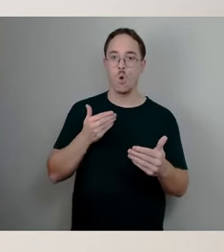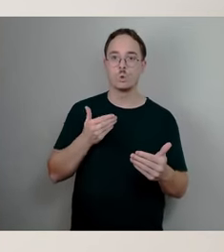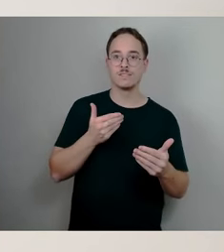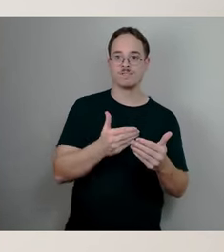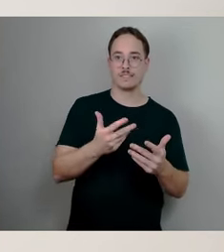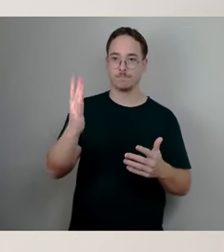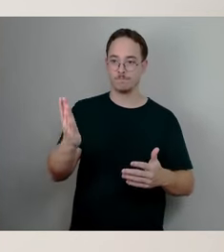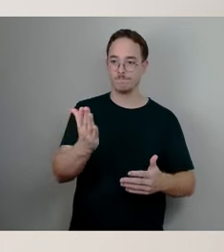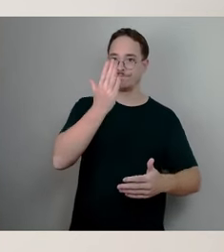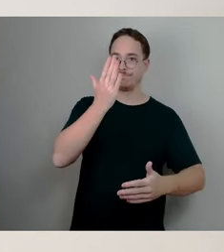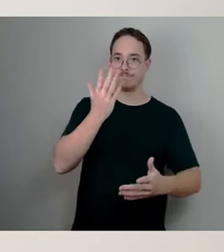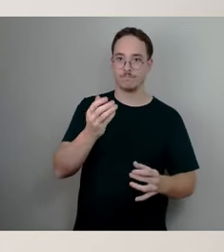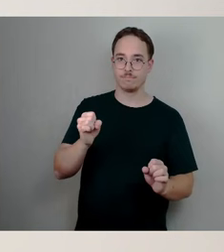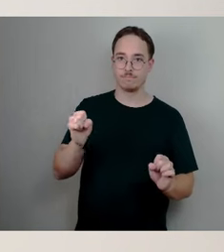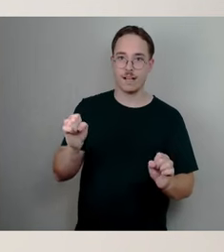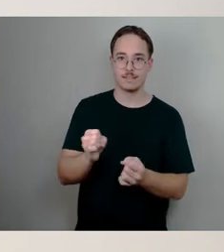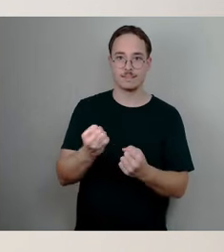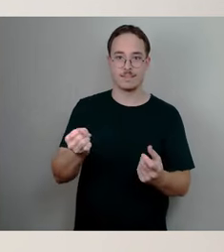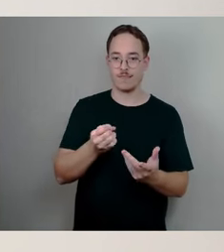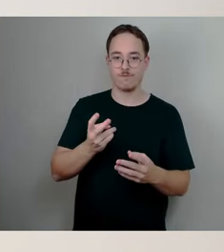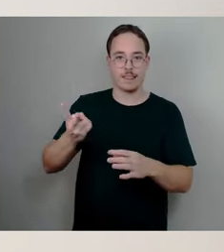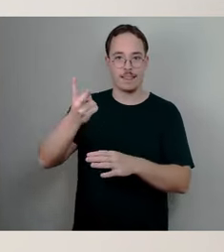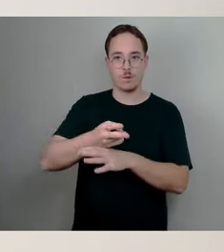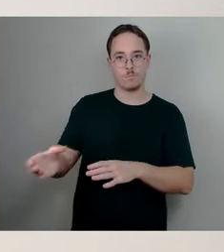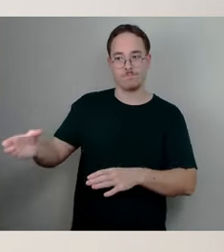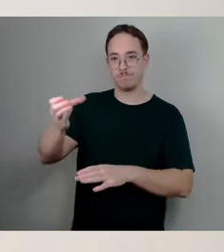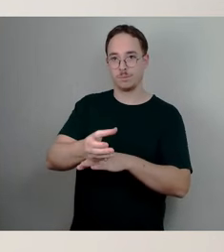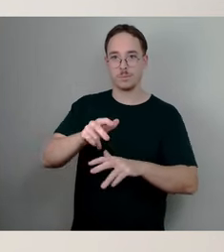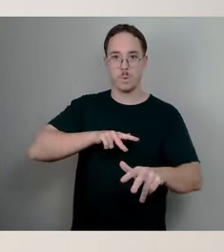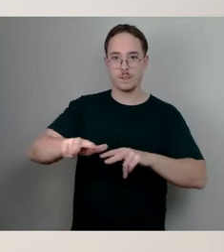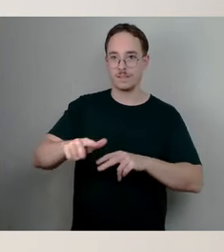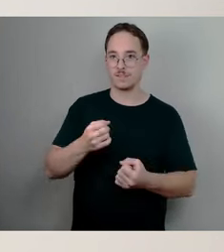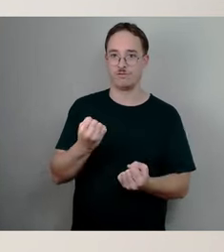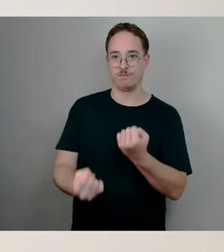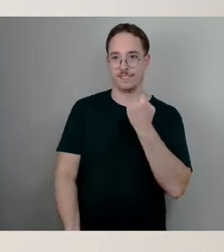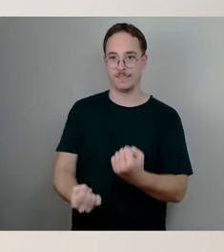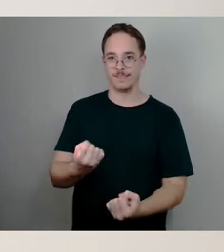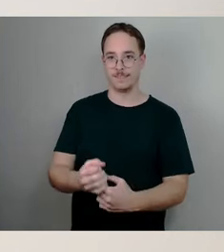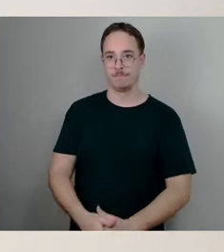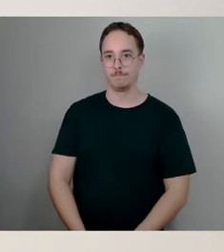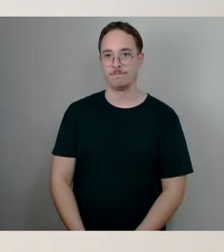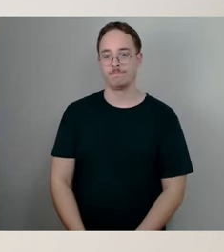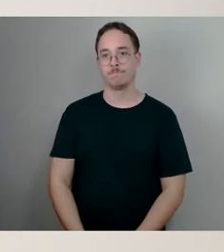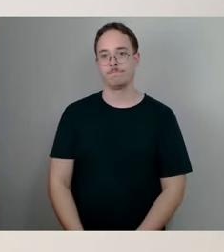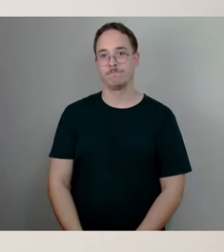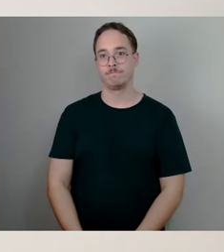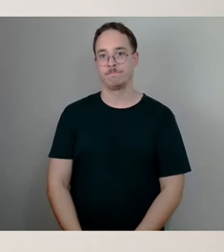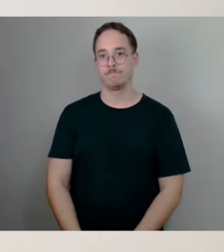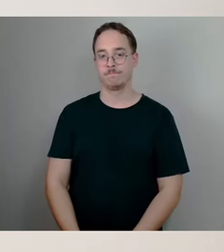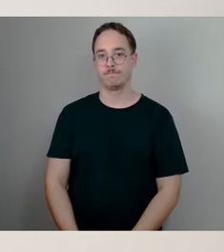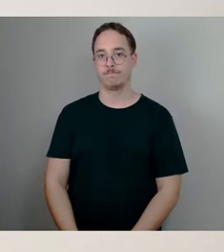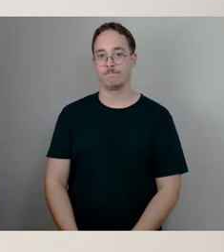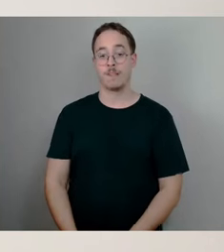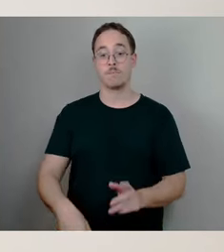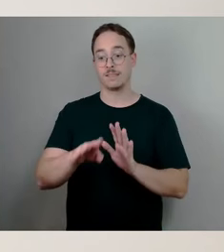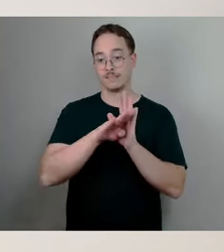Vertretung zu sorgen, der gesetzliche oder die gesetzliche Vorgabe, den Betreuungsschlüssel